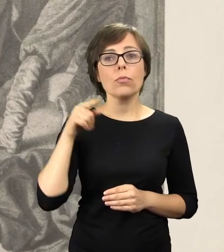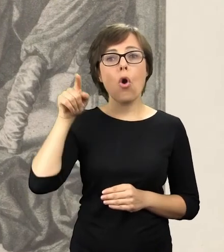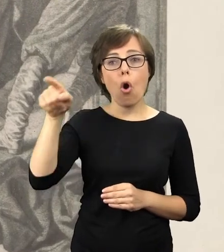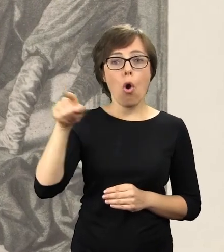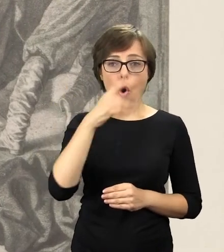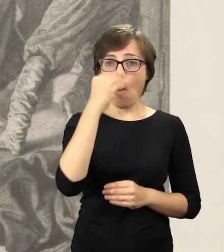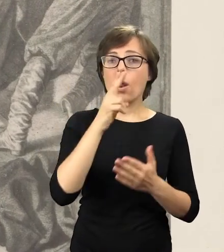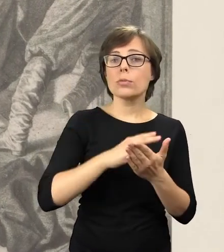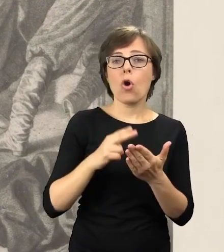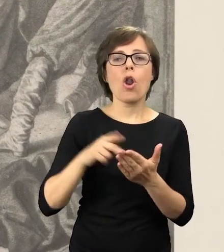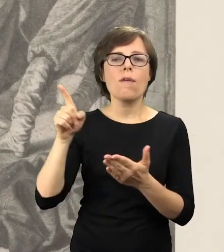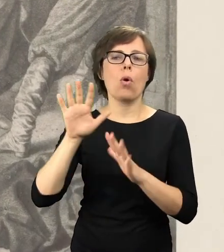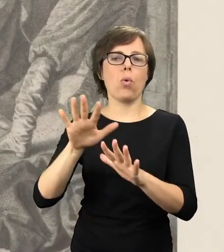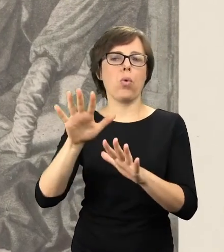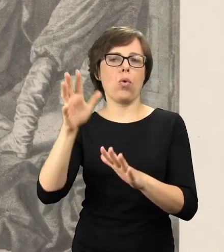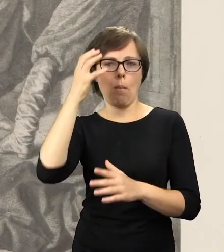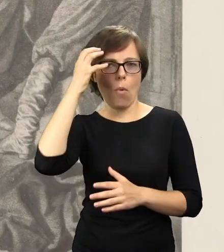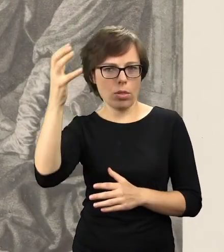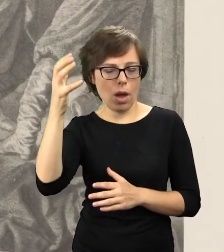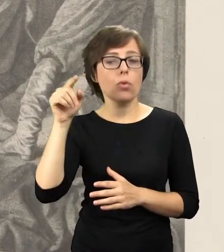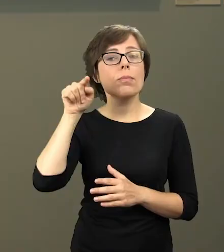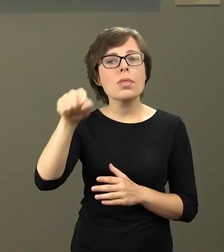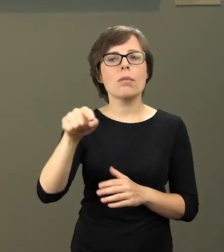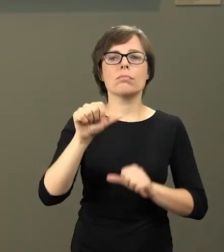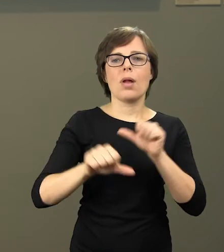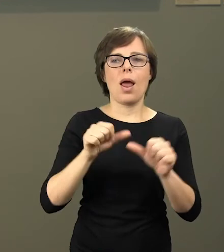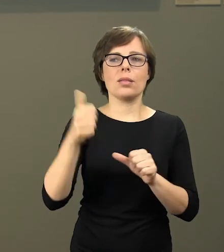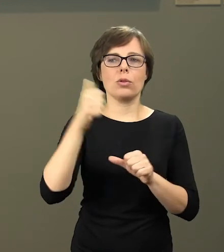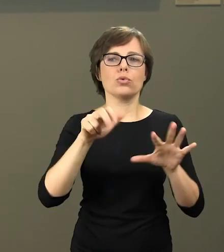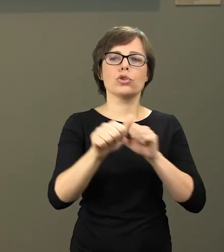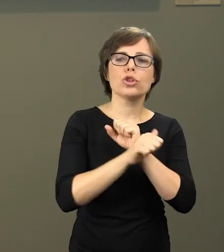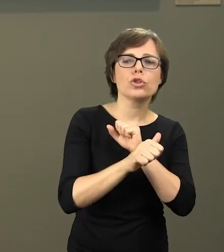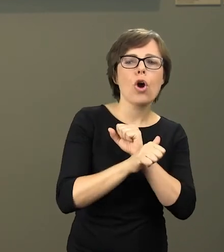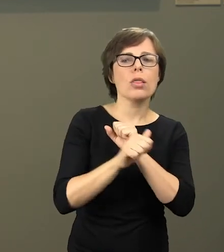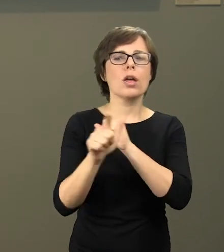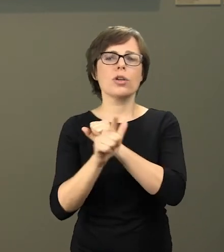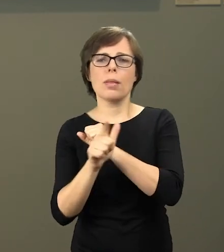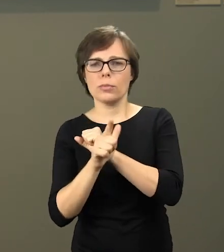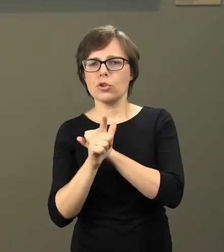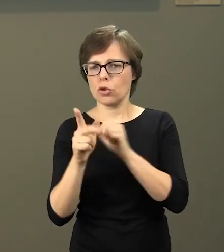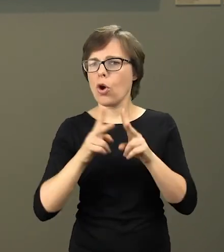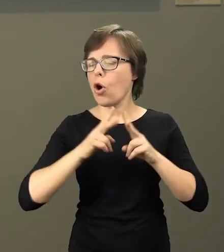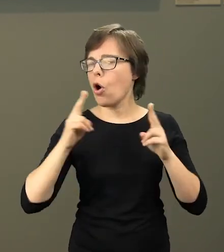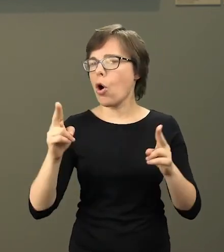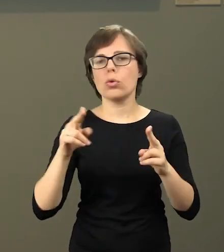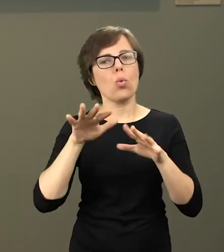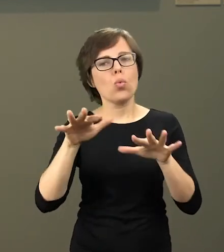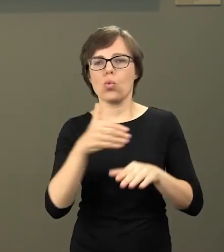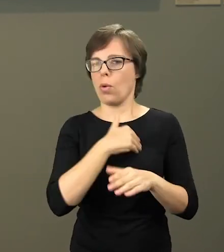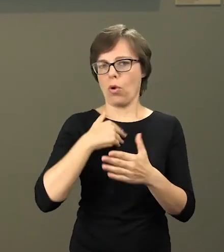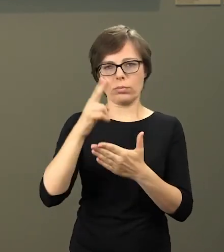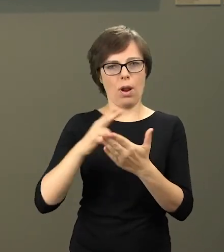w Monachium, gdzie prężnie działała w latach 60. i 70. polska kolonia